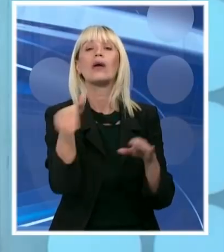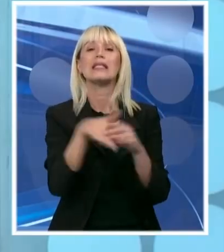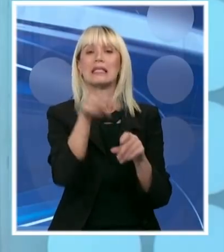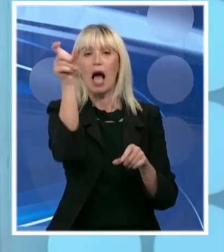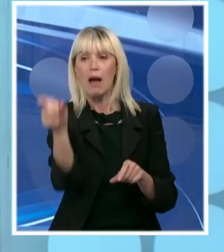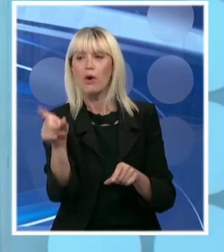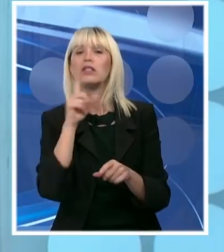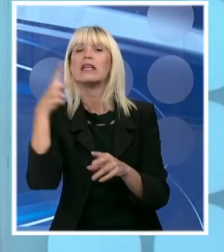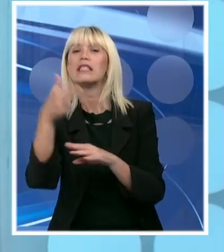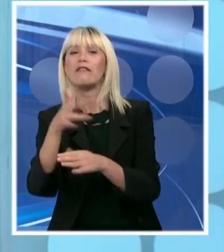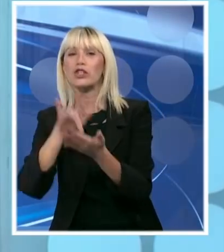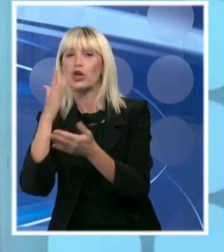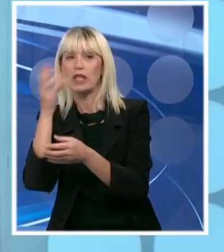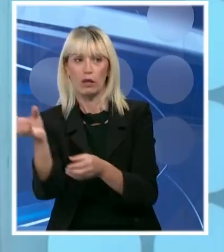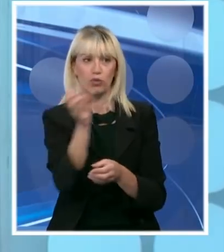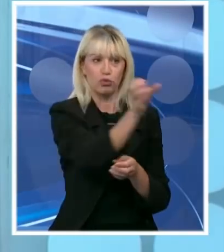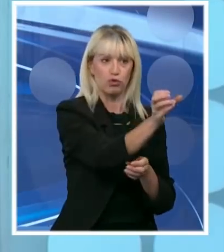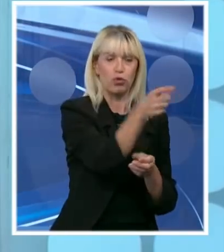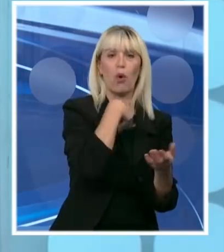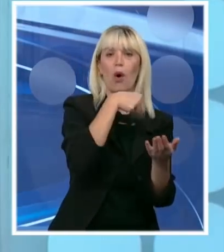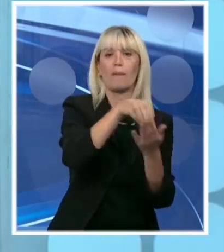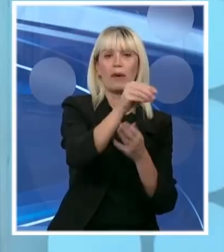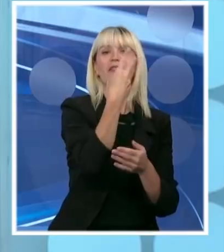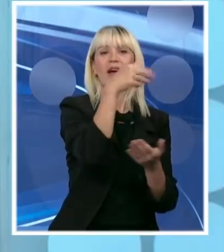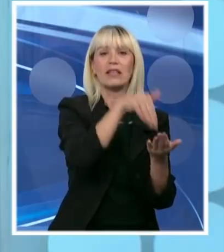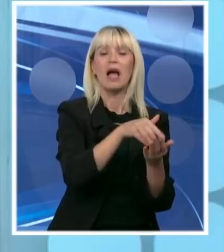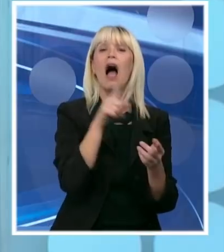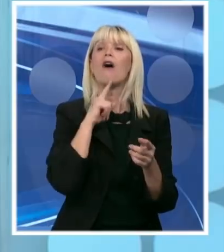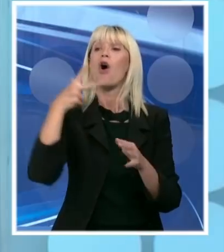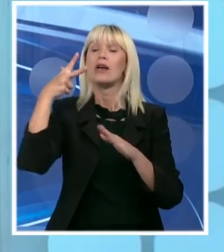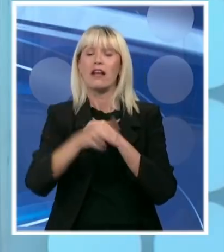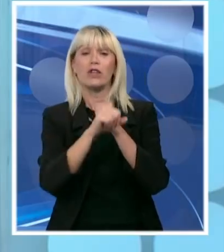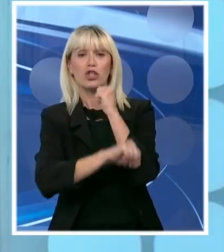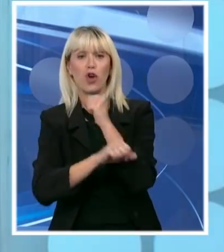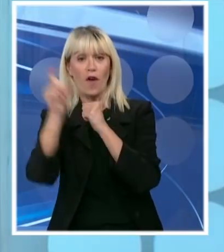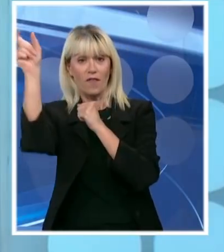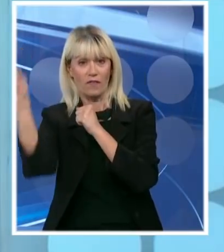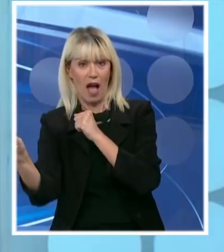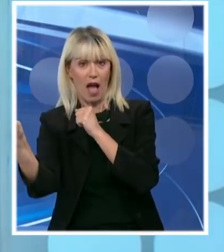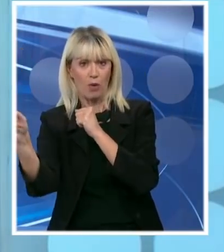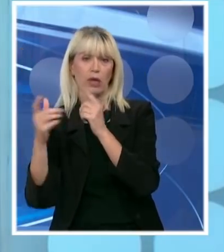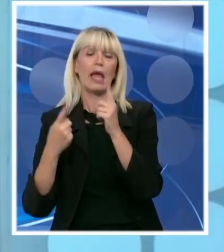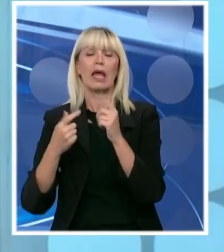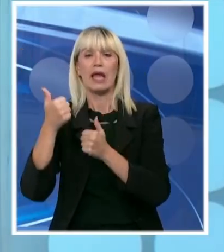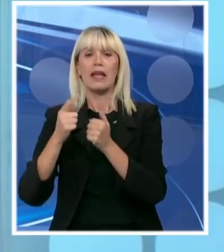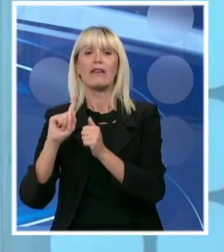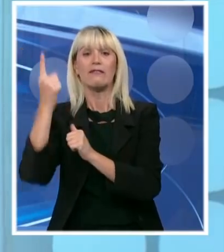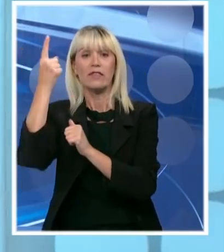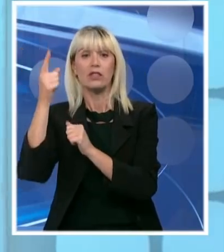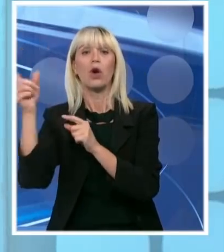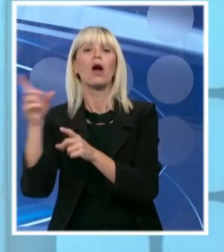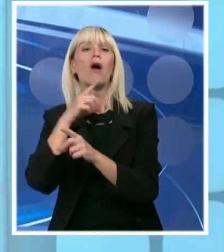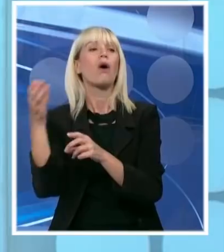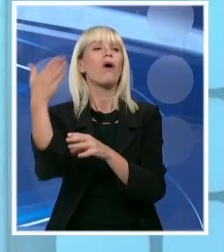zapošljavanje jednog srednje školca za prvu platu, a za zapošljavanje fakultetski, obrazovno ili sa visokom strukovnom školom 24.000